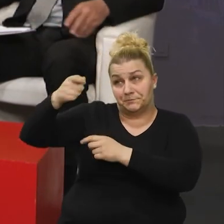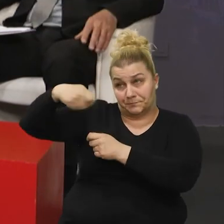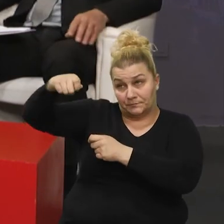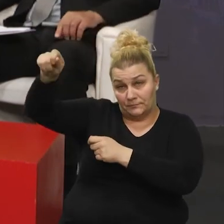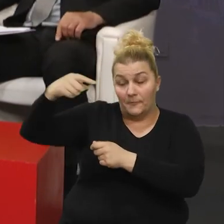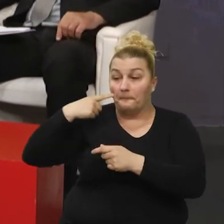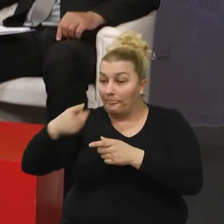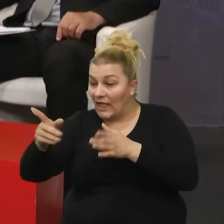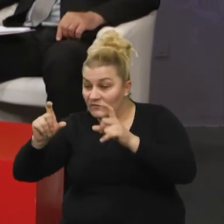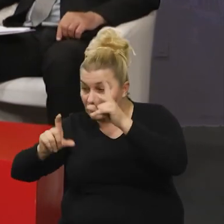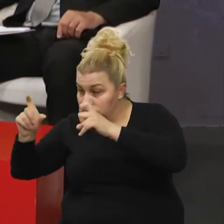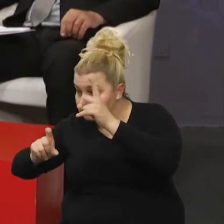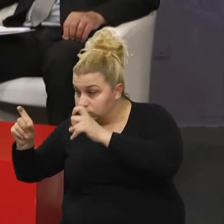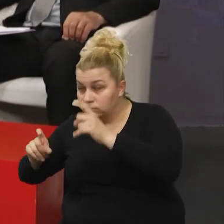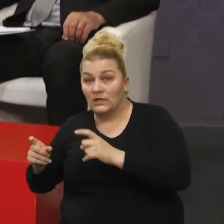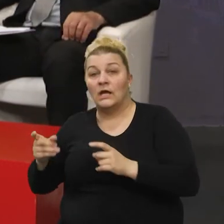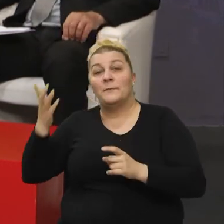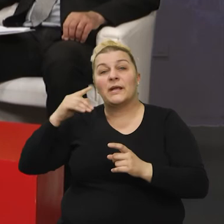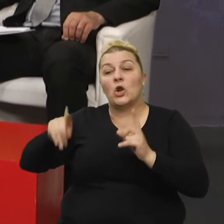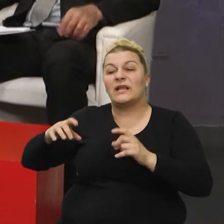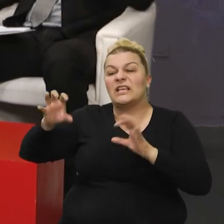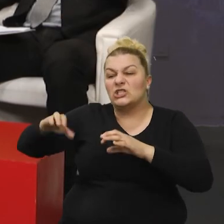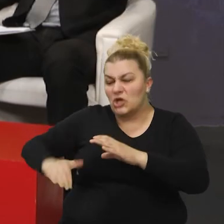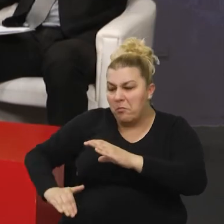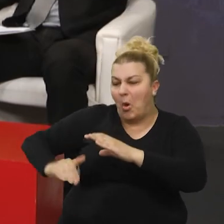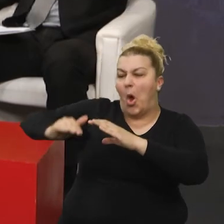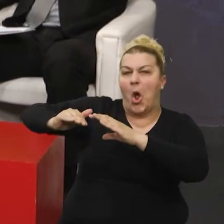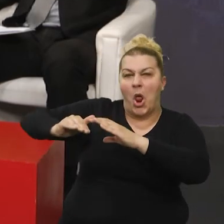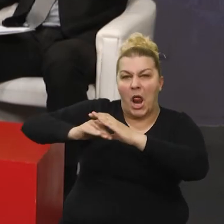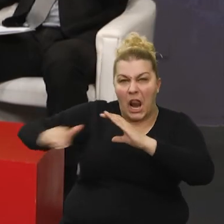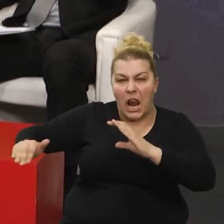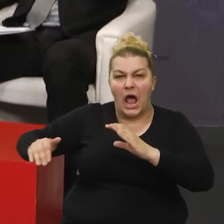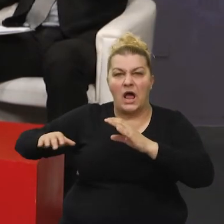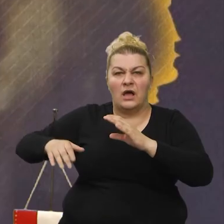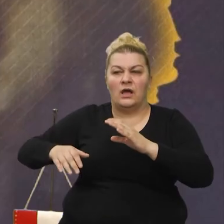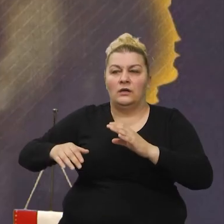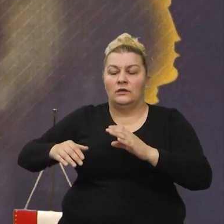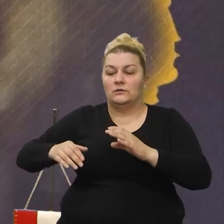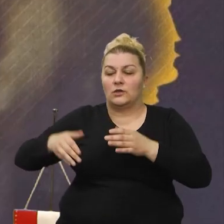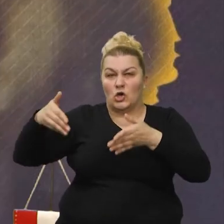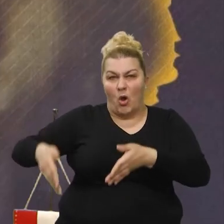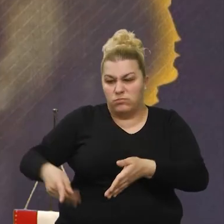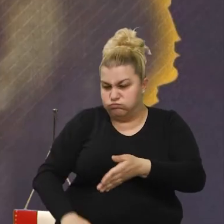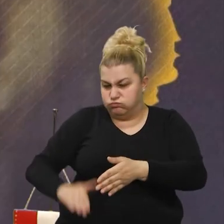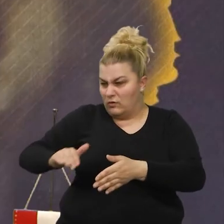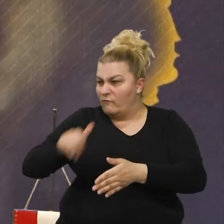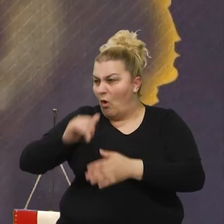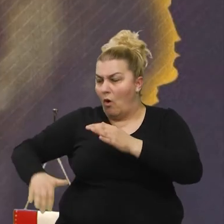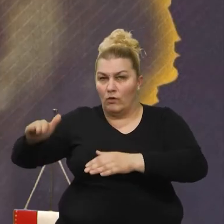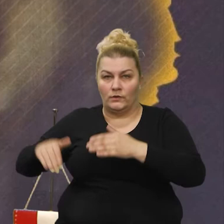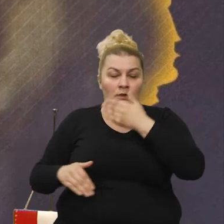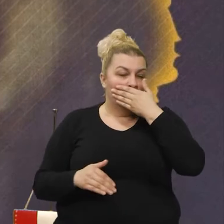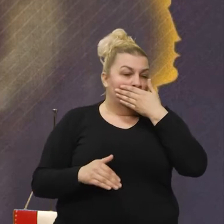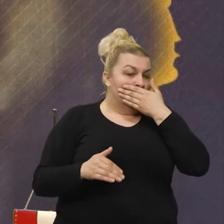grobnice. Kiša je nalila negdje pola, negdje manje od pola i ovaj ja sam to